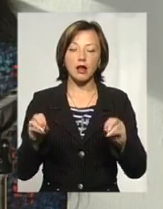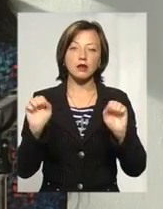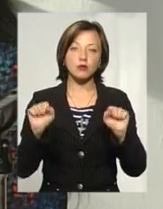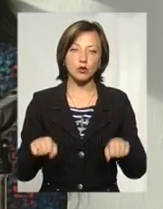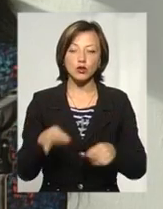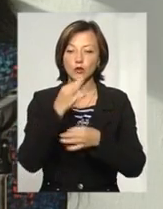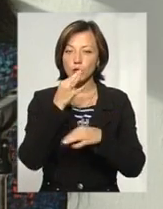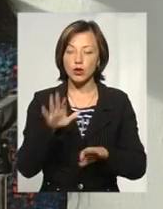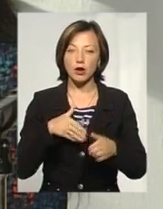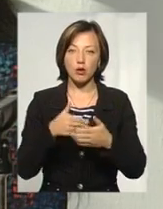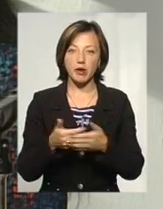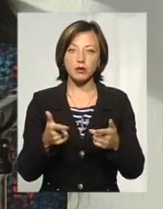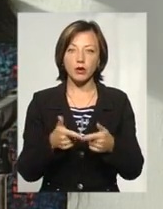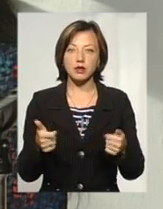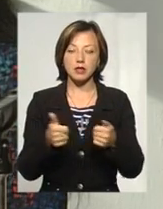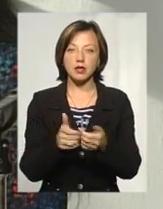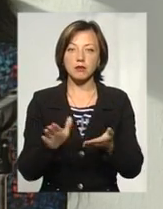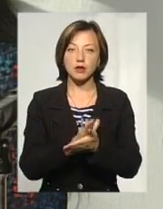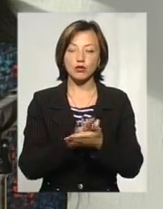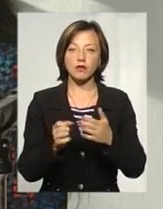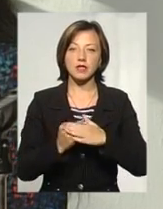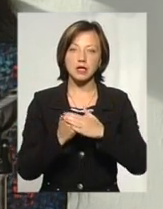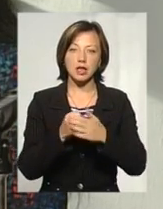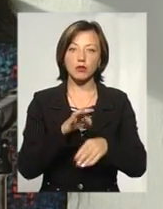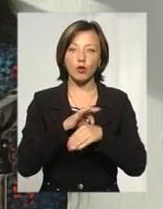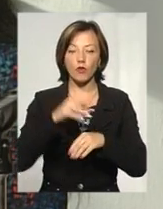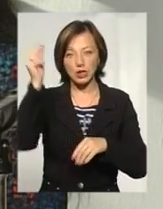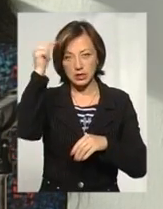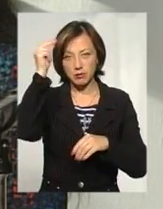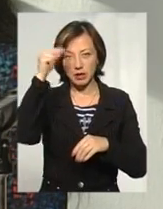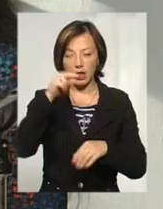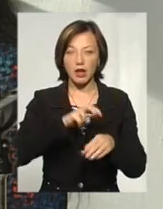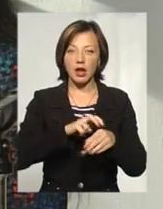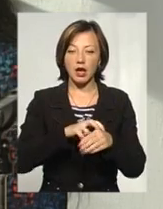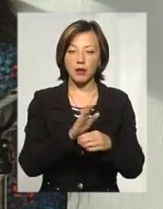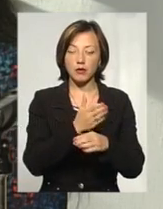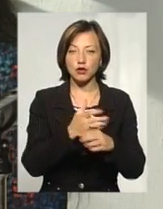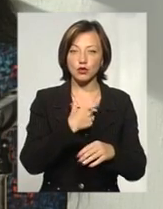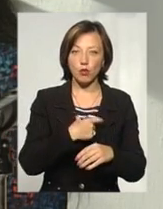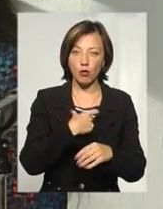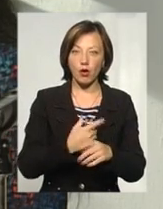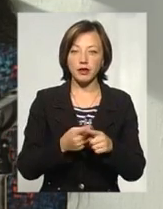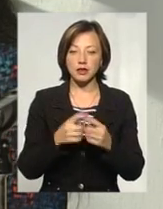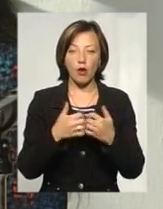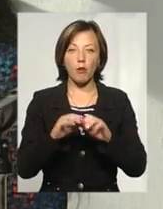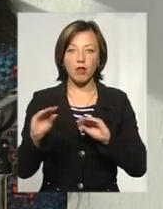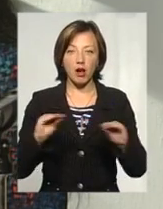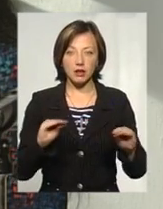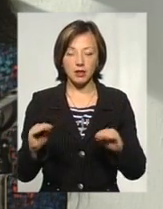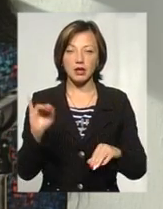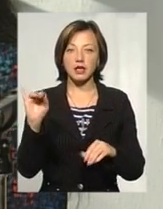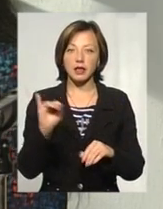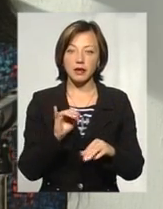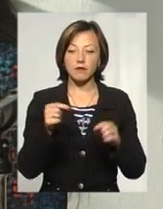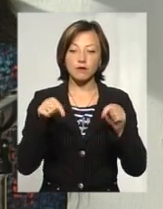будь-яка громадська організація на безкоштовних засадах проводити семінари, лікарі між собою. Тобто це обладнання для цього. І